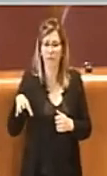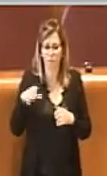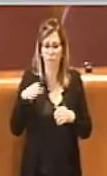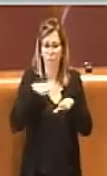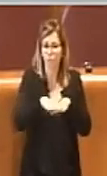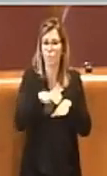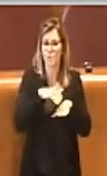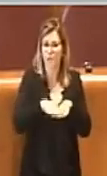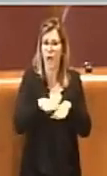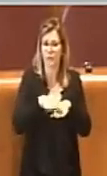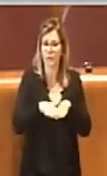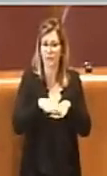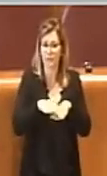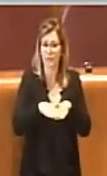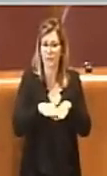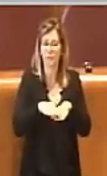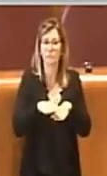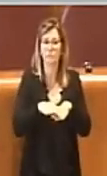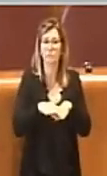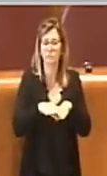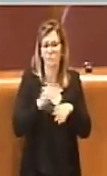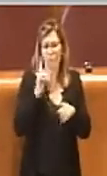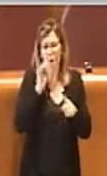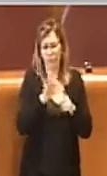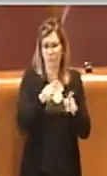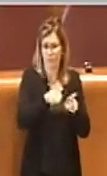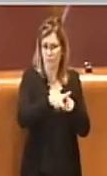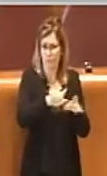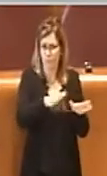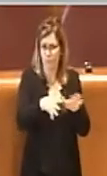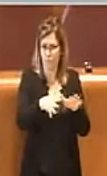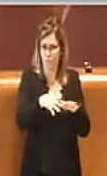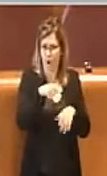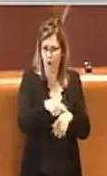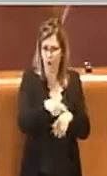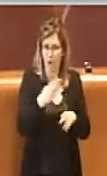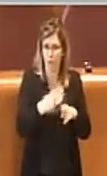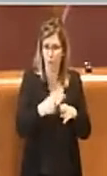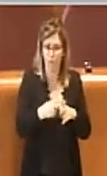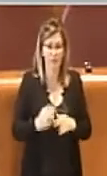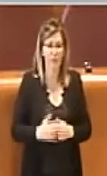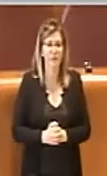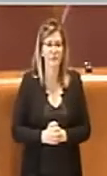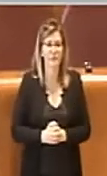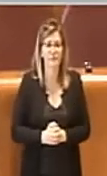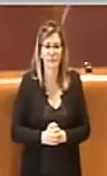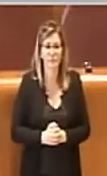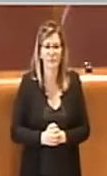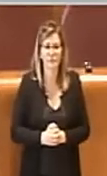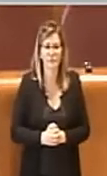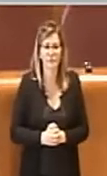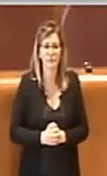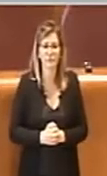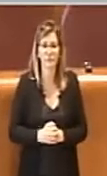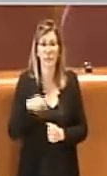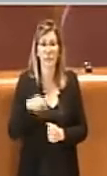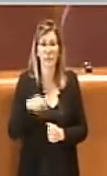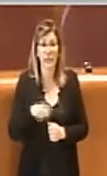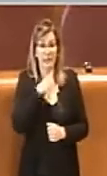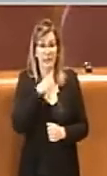appunto per finalità più o meno similari e questa necessità appunto